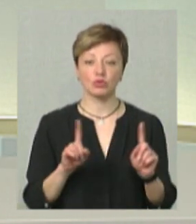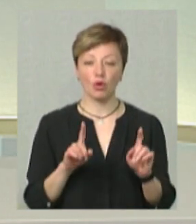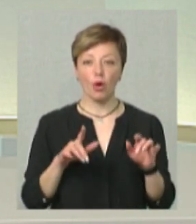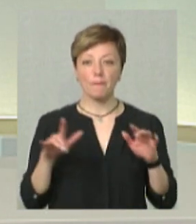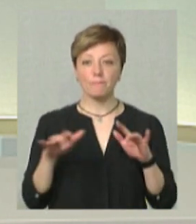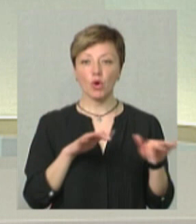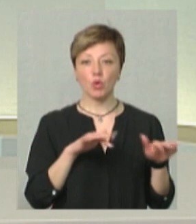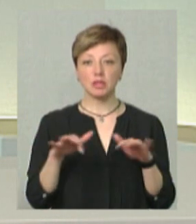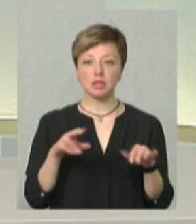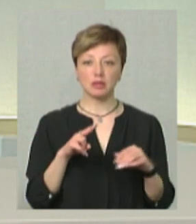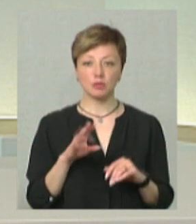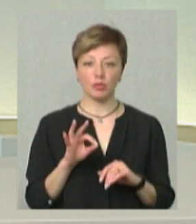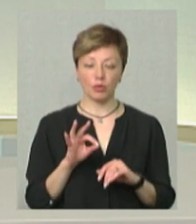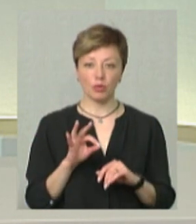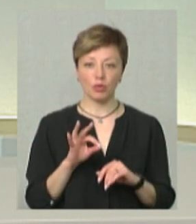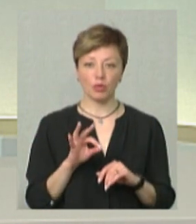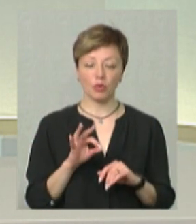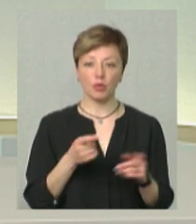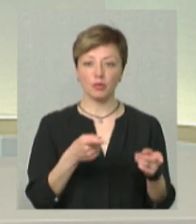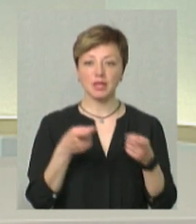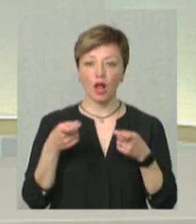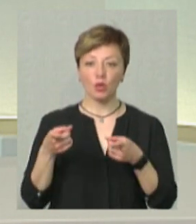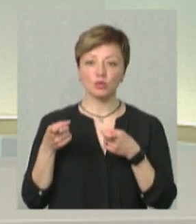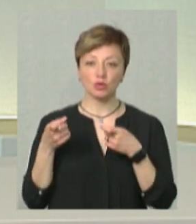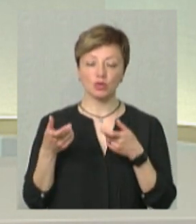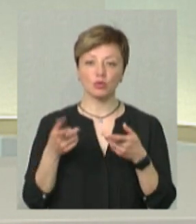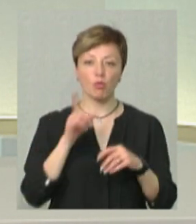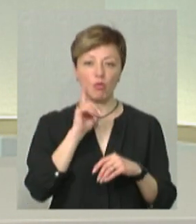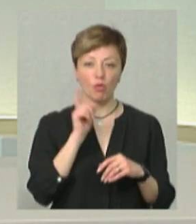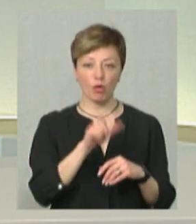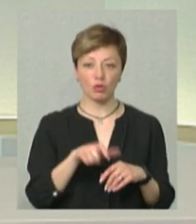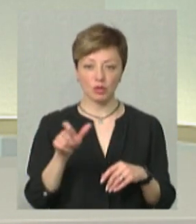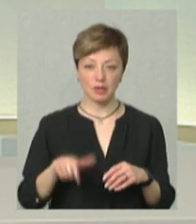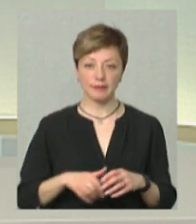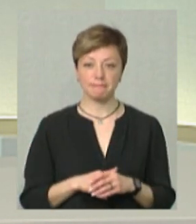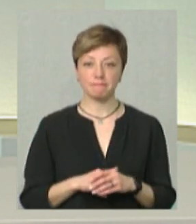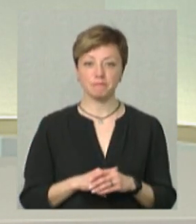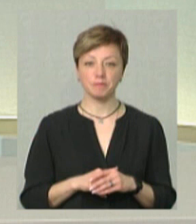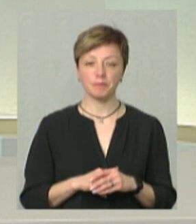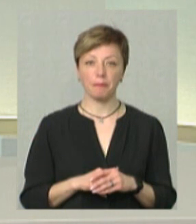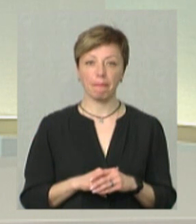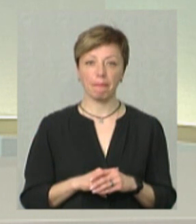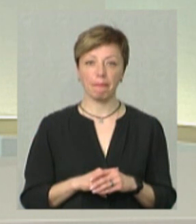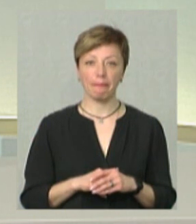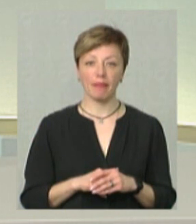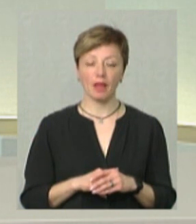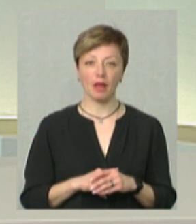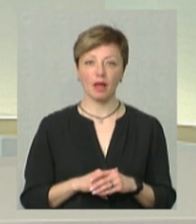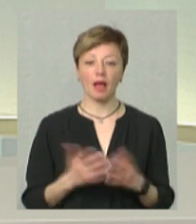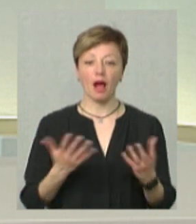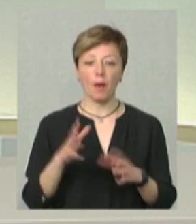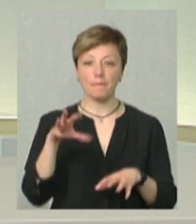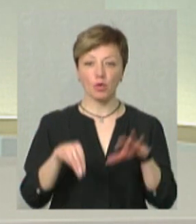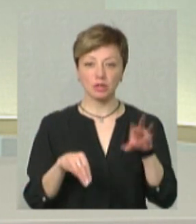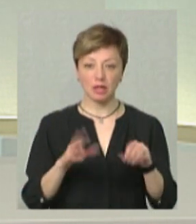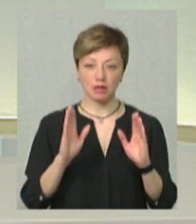привлеченню молоді, котрих ми поселимо